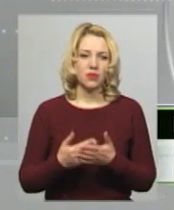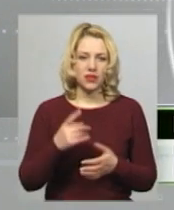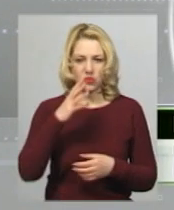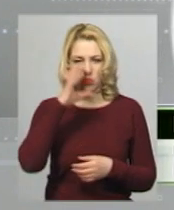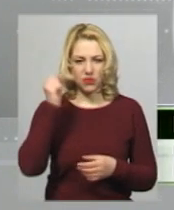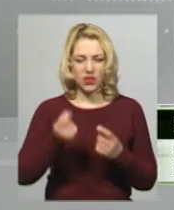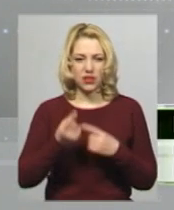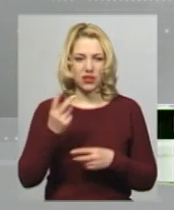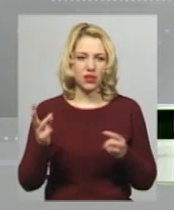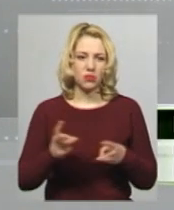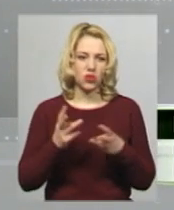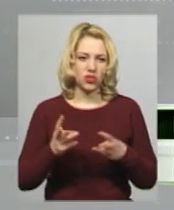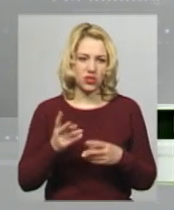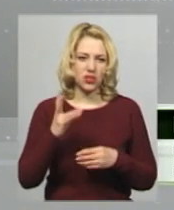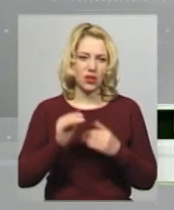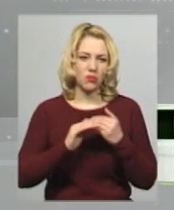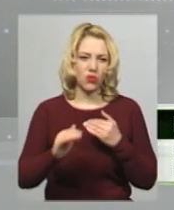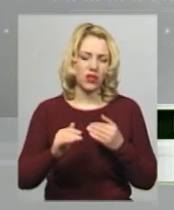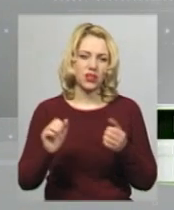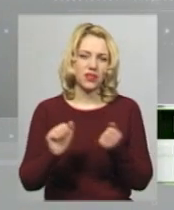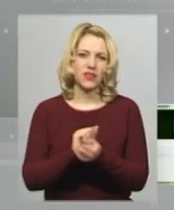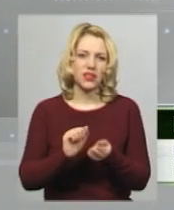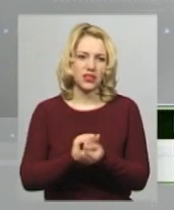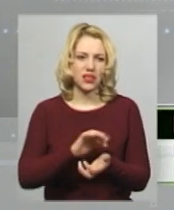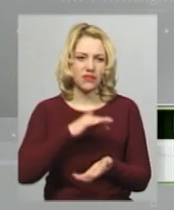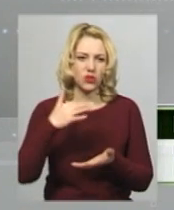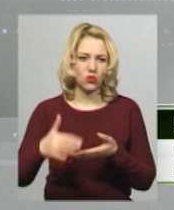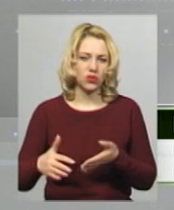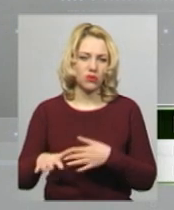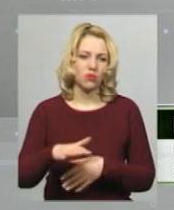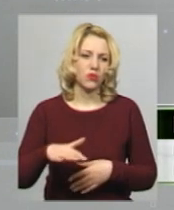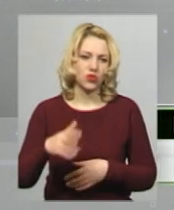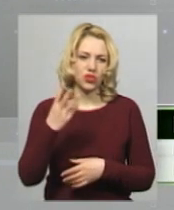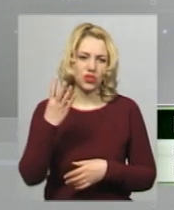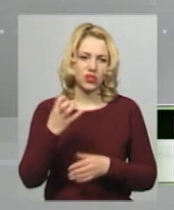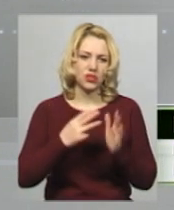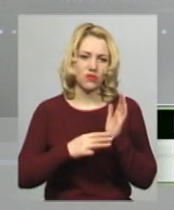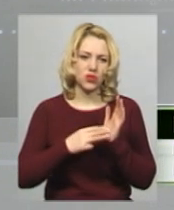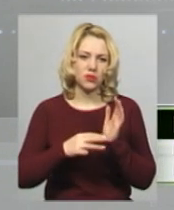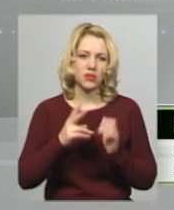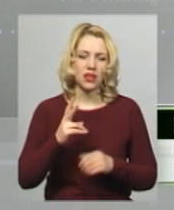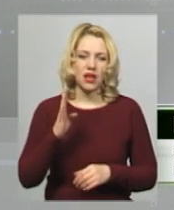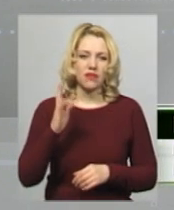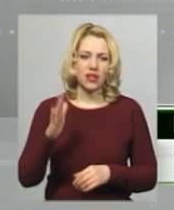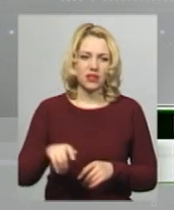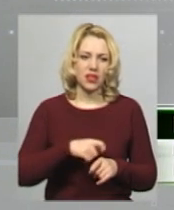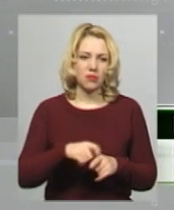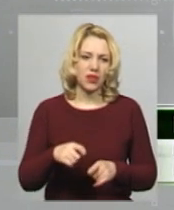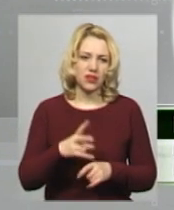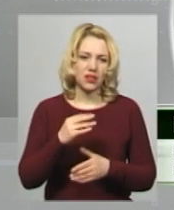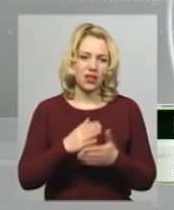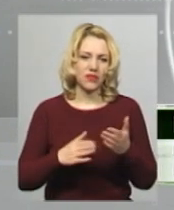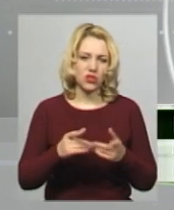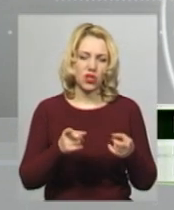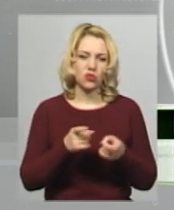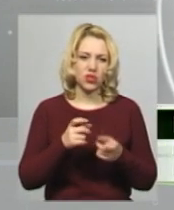480 метрів квадратних. На ліквідацію залучались 7 одиниць основної та спеціальної пожежної техніки